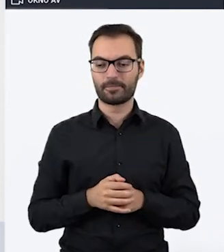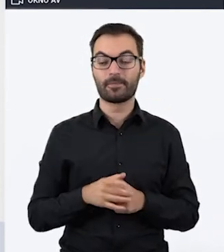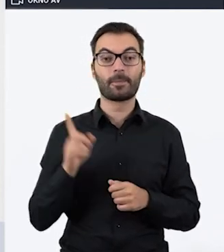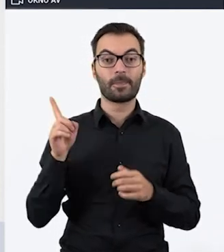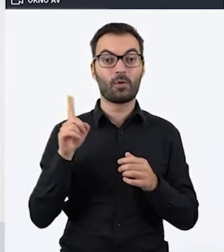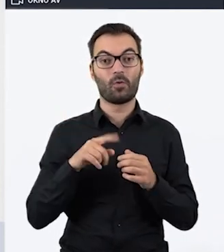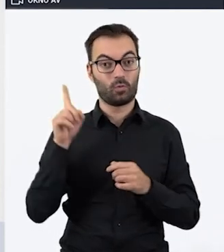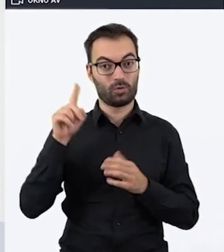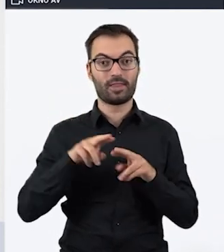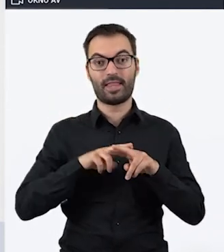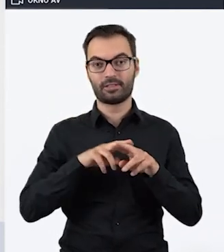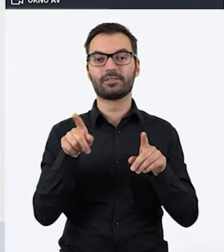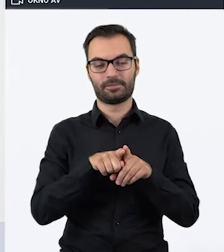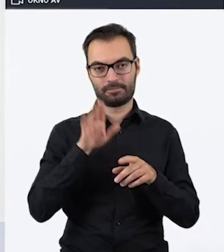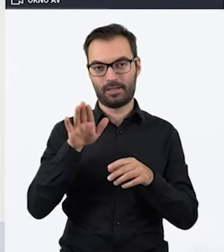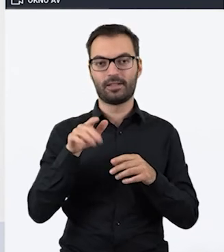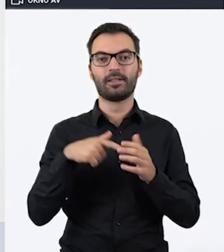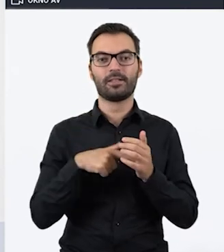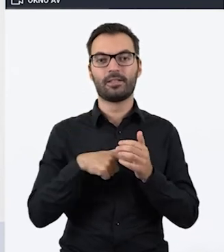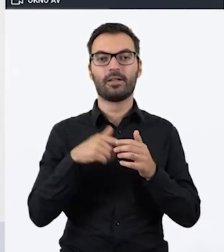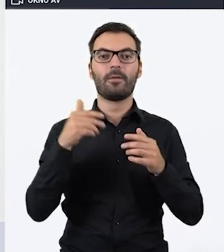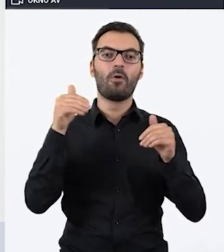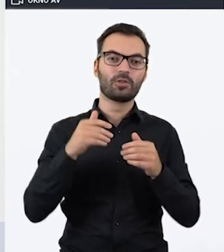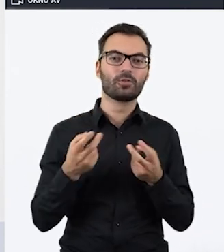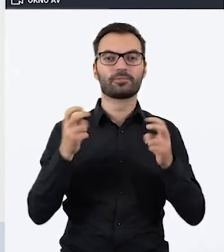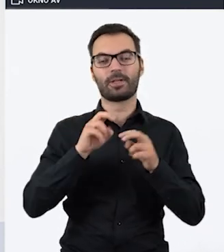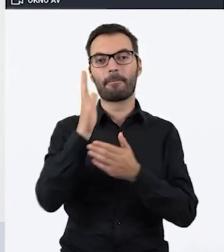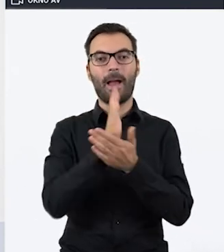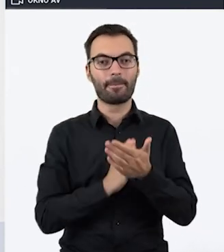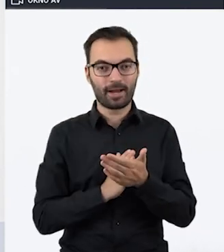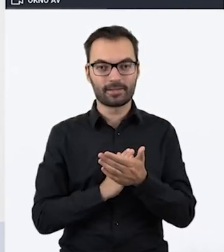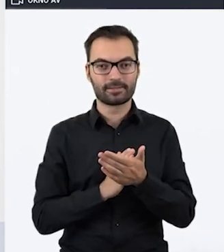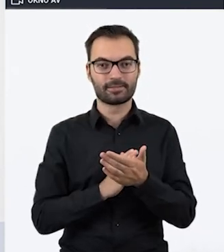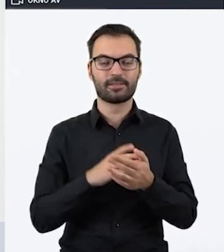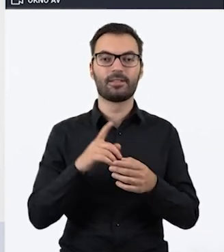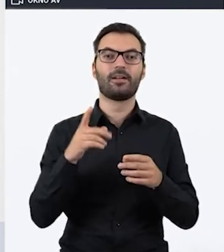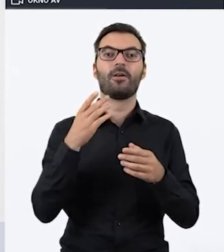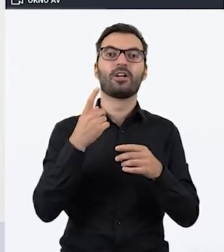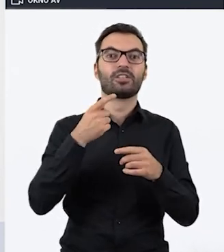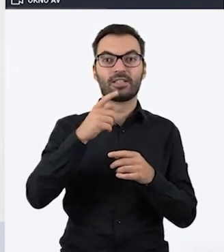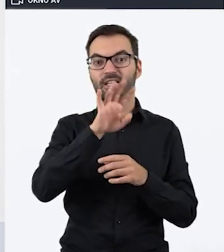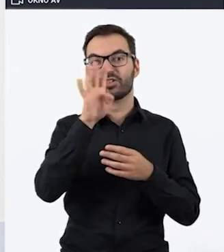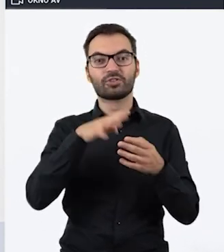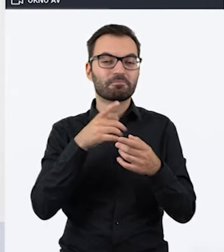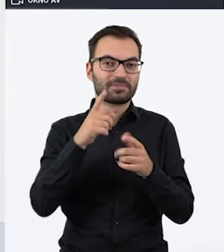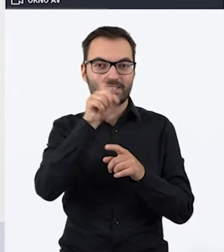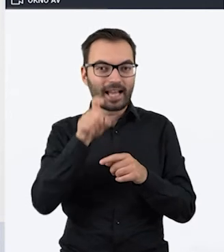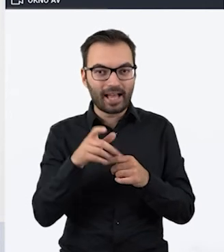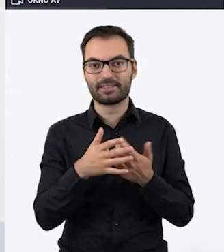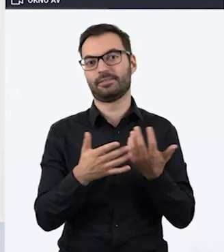To narzędzie również posiada wygenerowanie jakiejś mapki ze wskazówkami, jakichś krzyżówek.